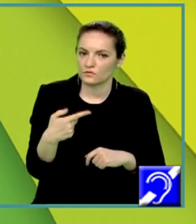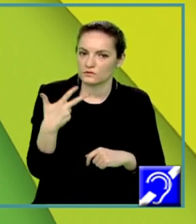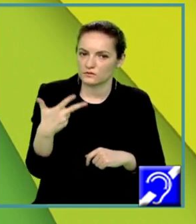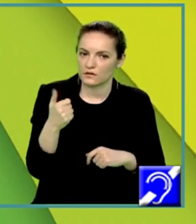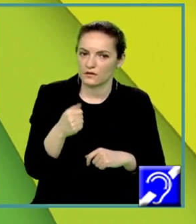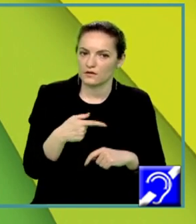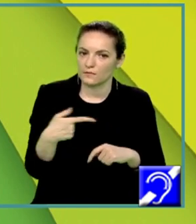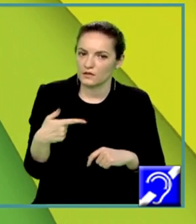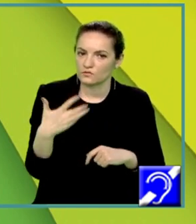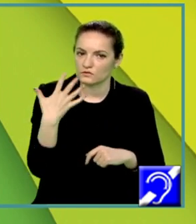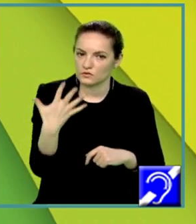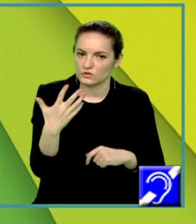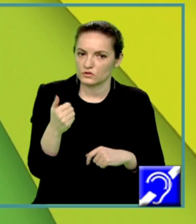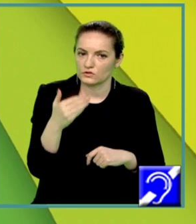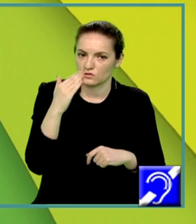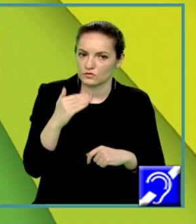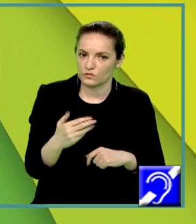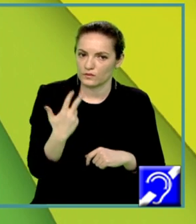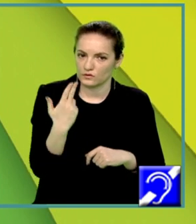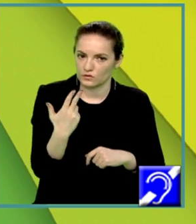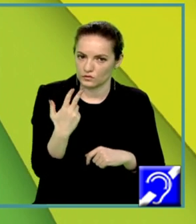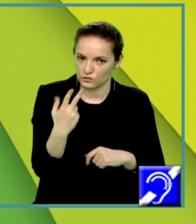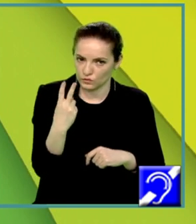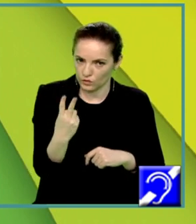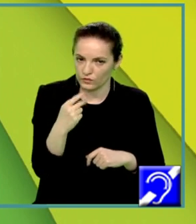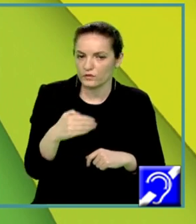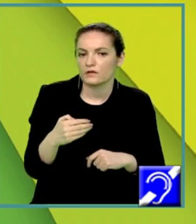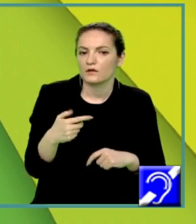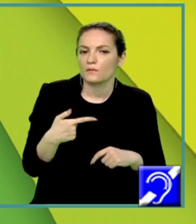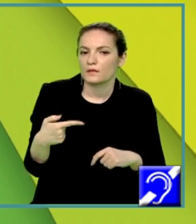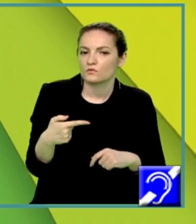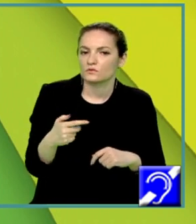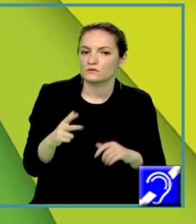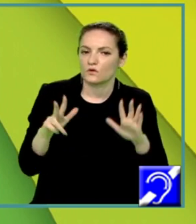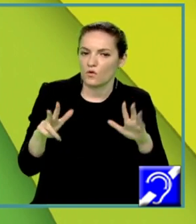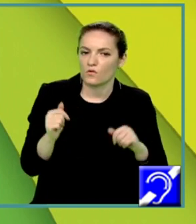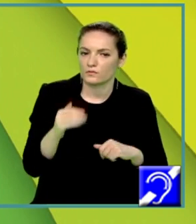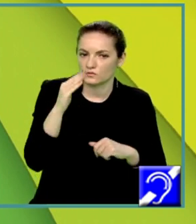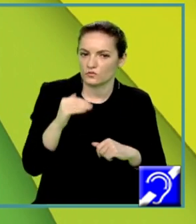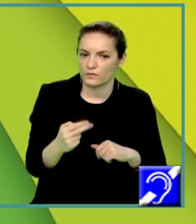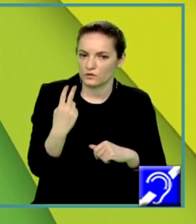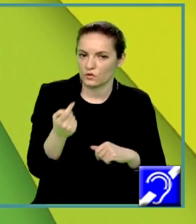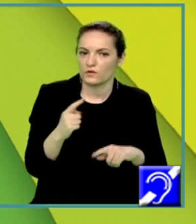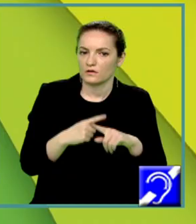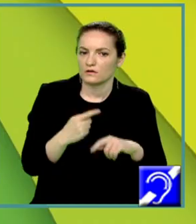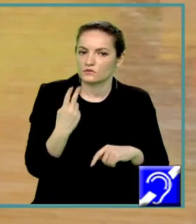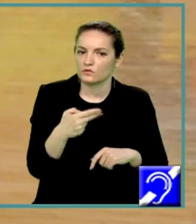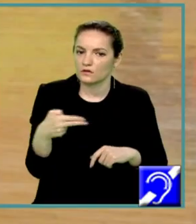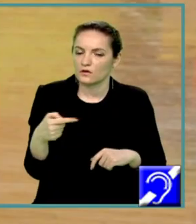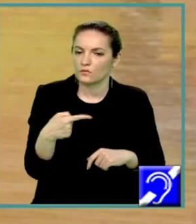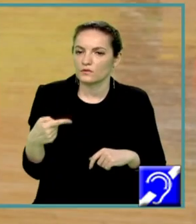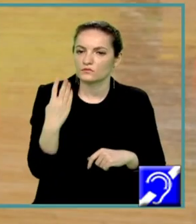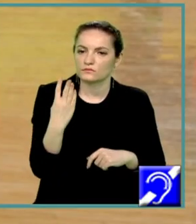2 x 2 este egal cu minus 8 supra 2 și obținem x 2 este egal cu minus 4.